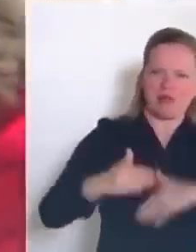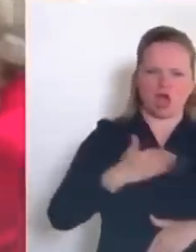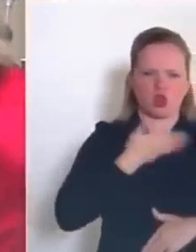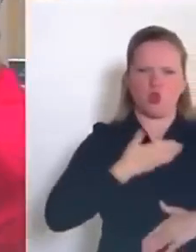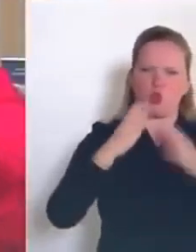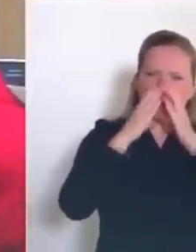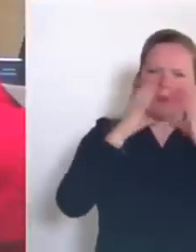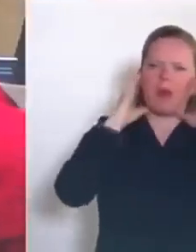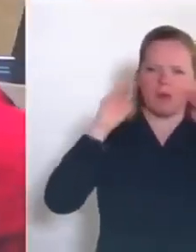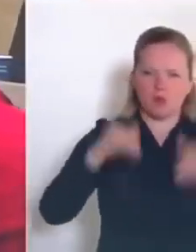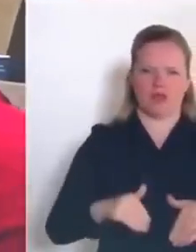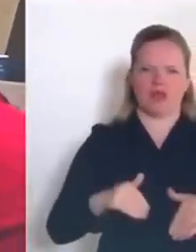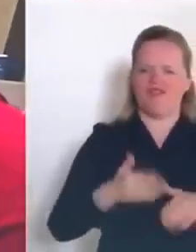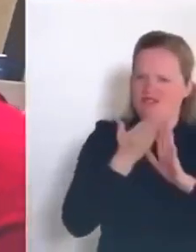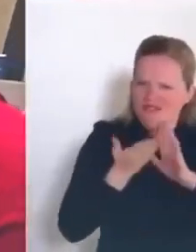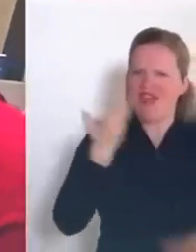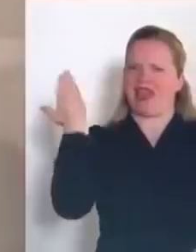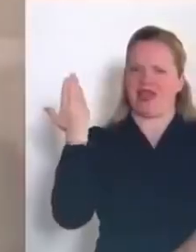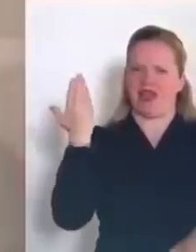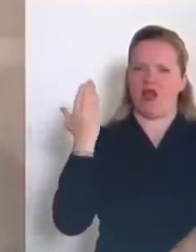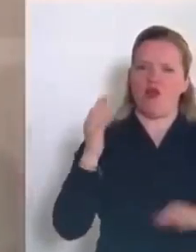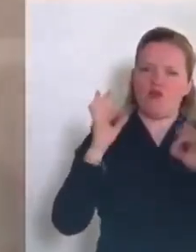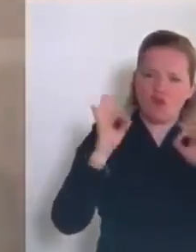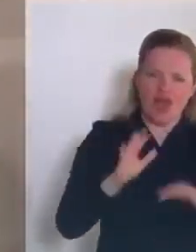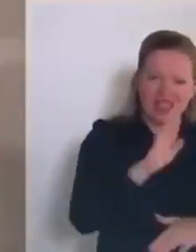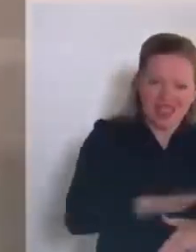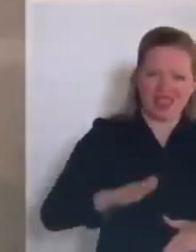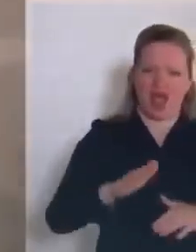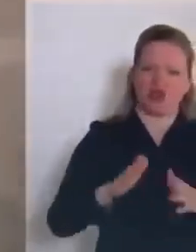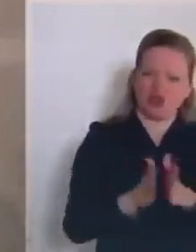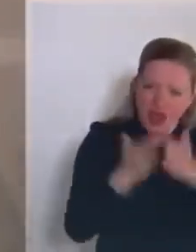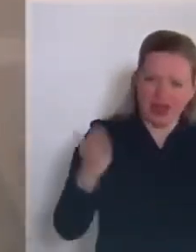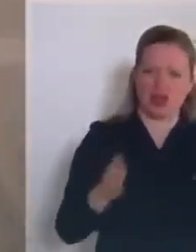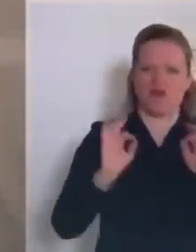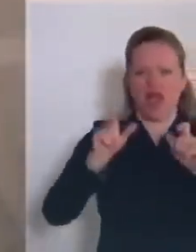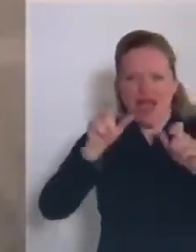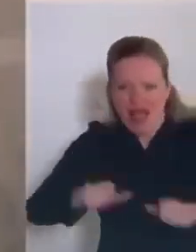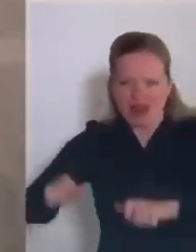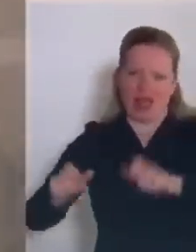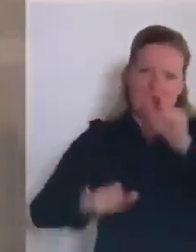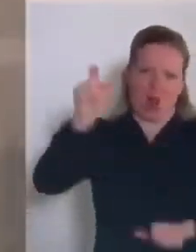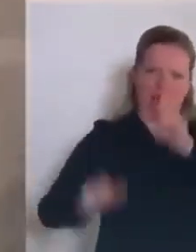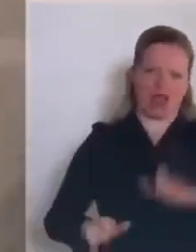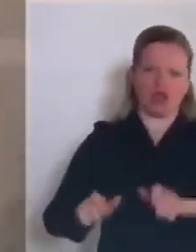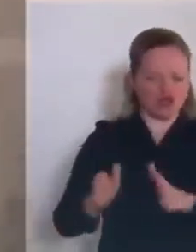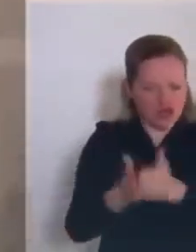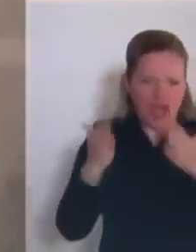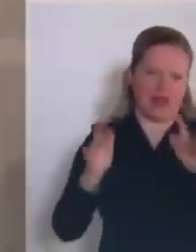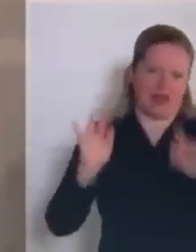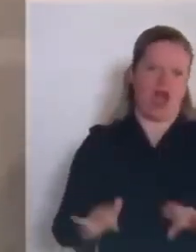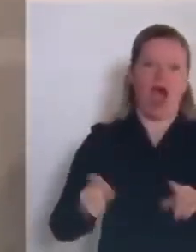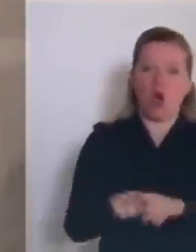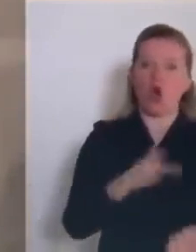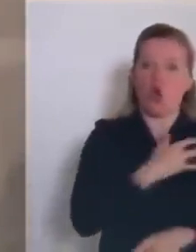questa stoffa davanti alla bocca. Via con sta roba, perché sono dannose per i bambini, per i più anziani e anche per i malati polmonari.